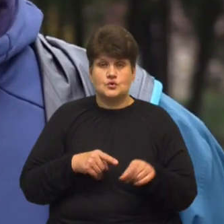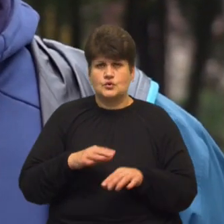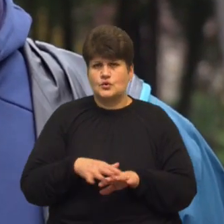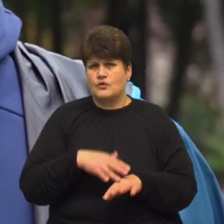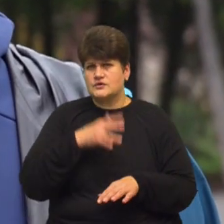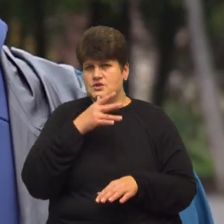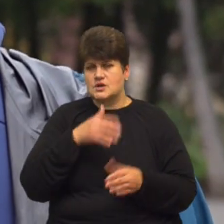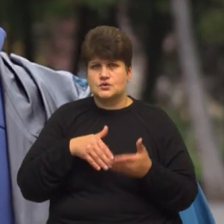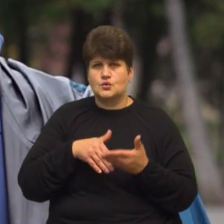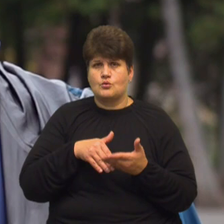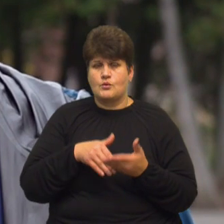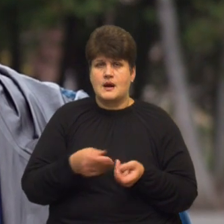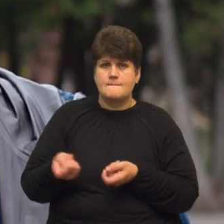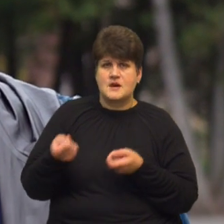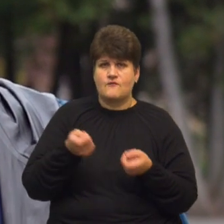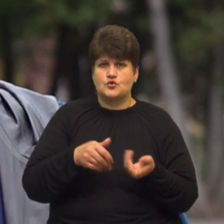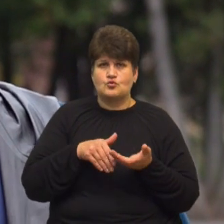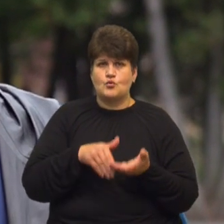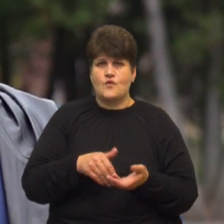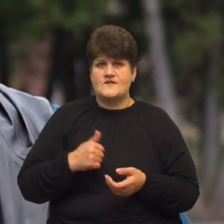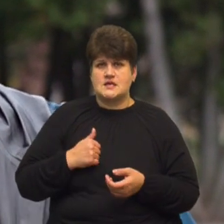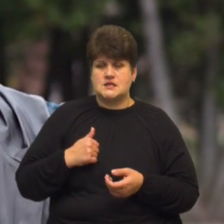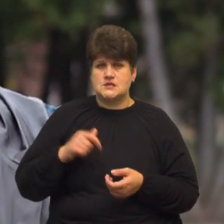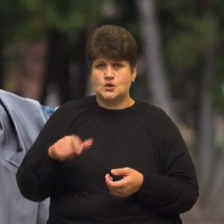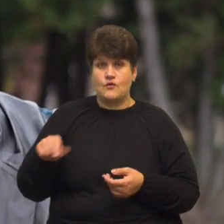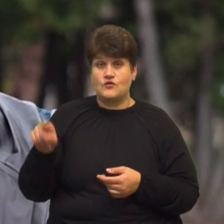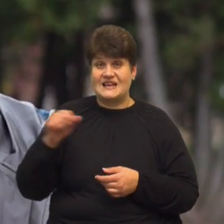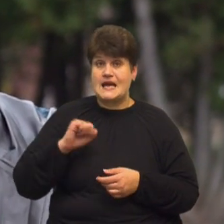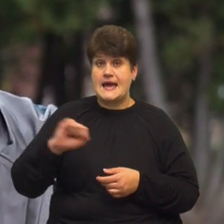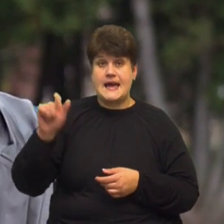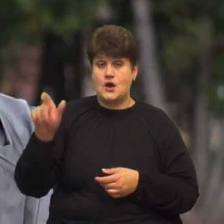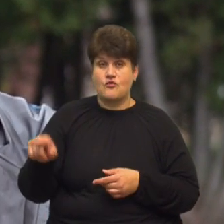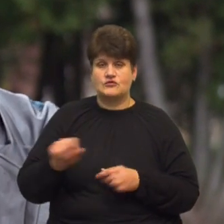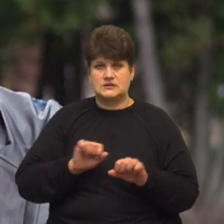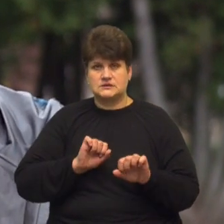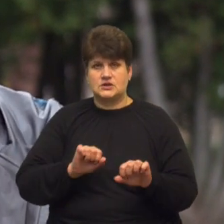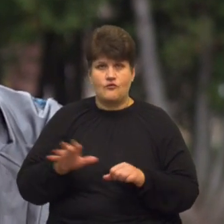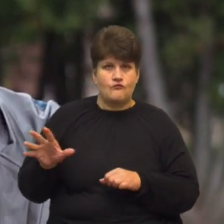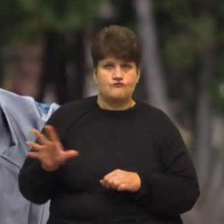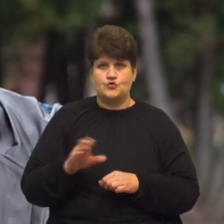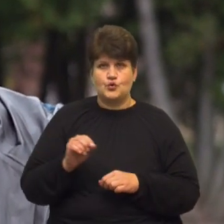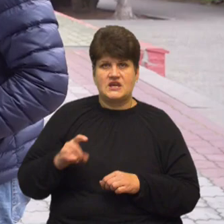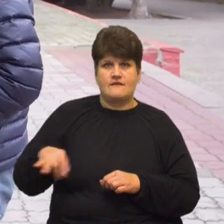допомагаю привозити допомогу військовим. Вони герої, вони боронять цілу Європу.